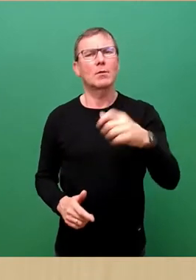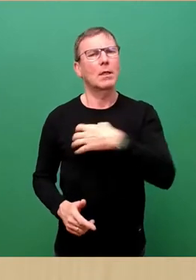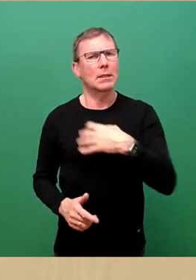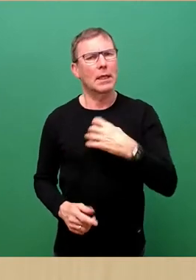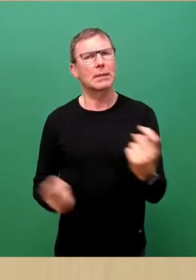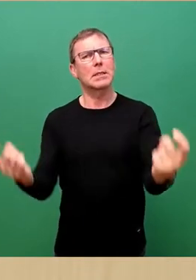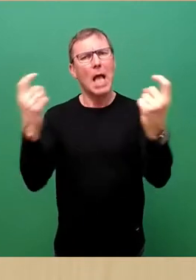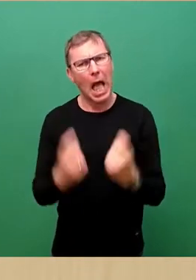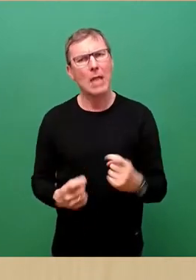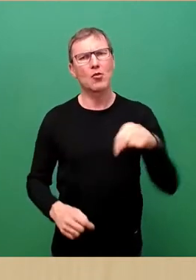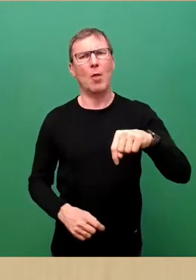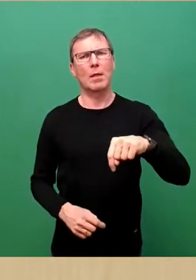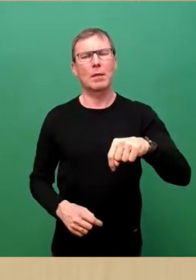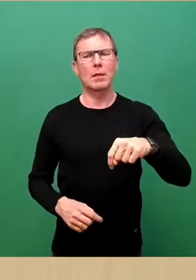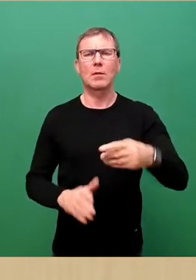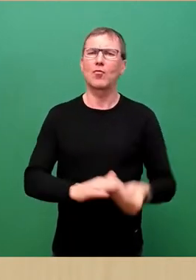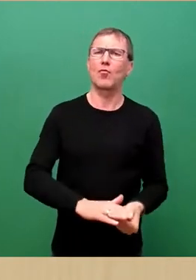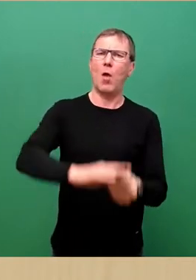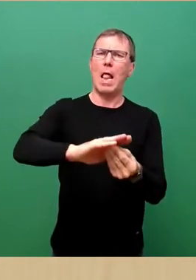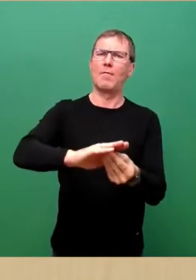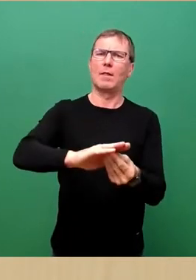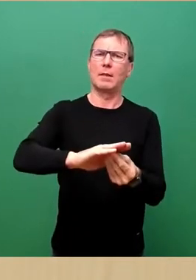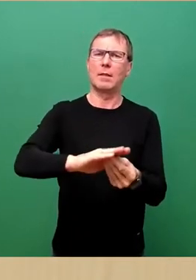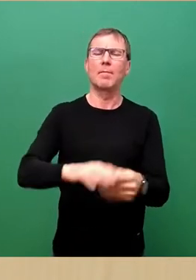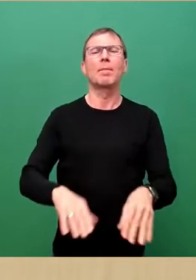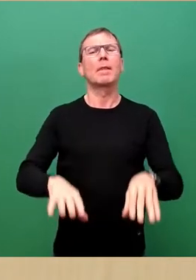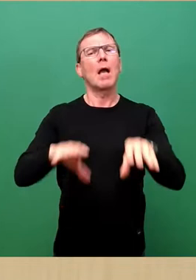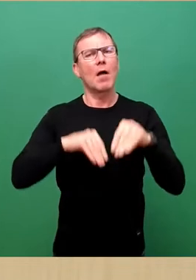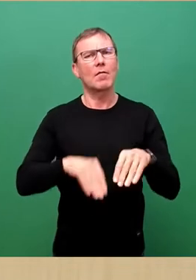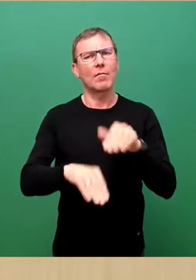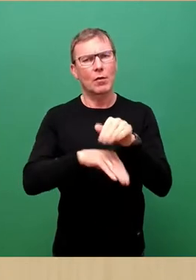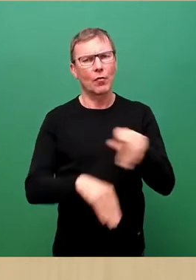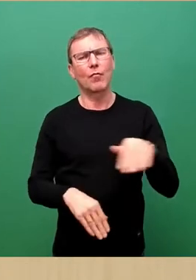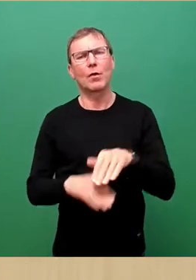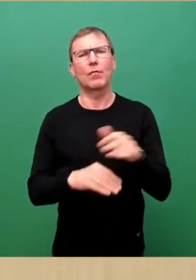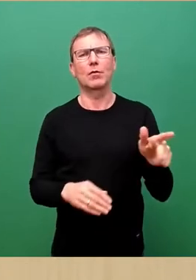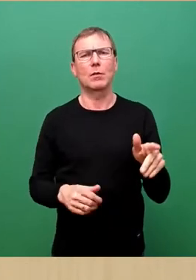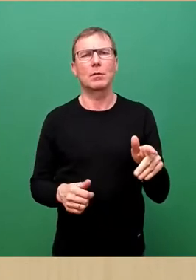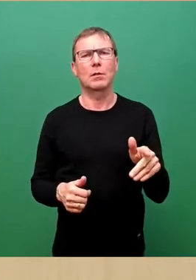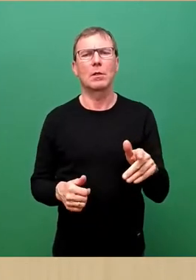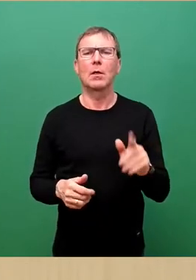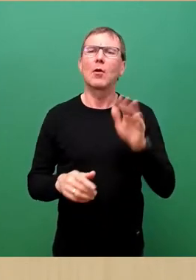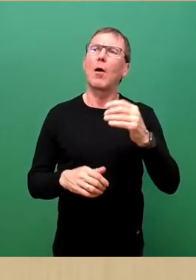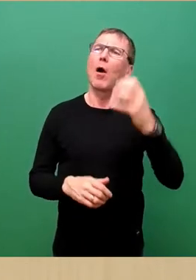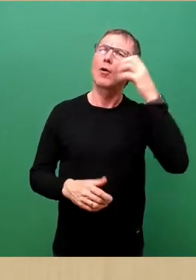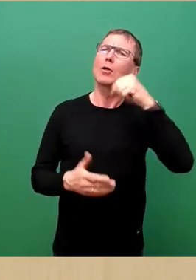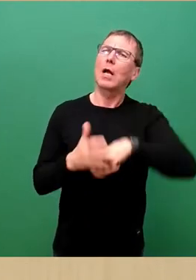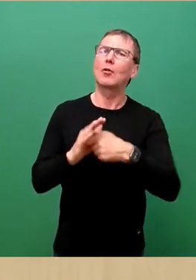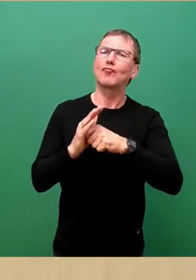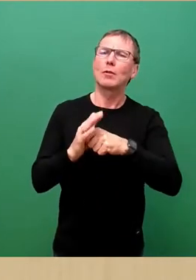sind, helfen. Die Aufnahme von Geflüchteten über die Verpflichtung des sogenannten Königsteimer Schlüssels hinaus